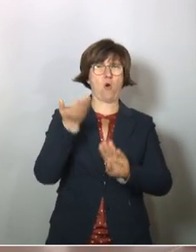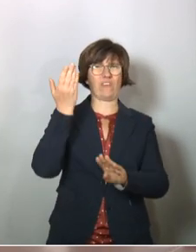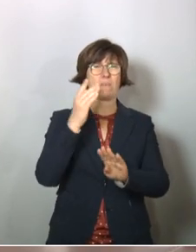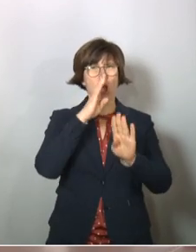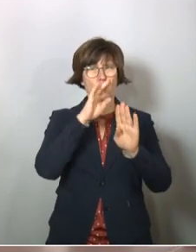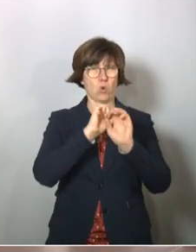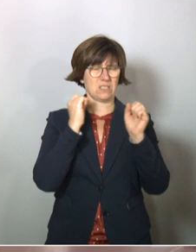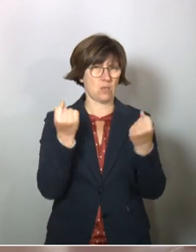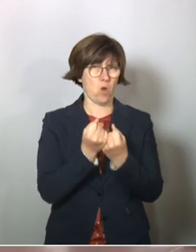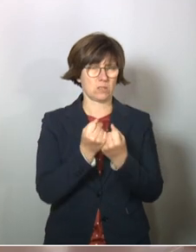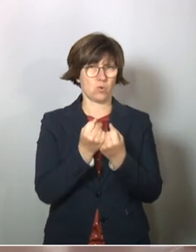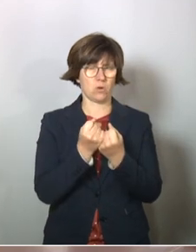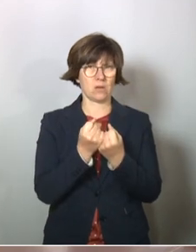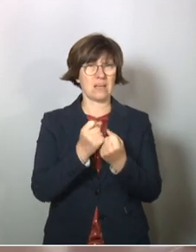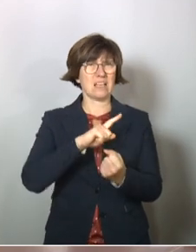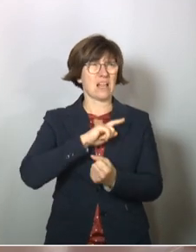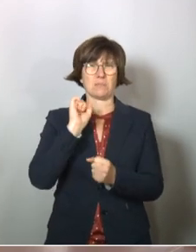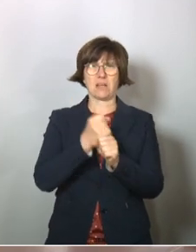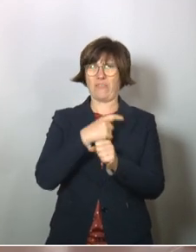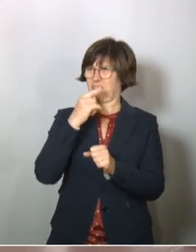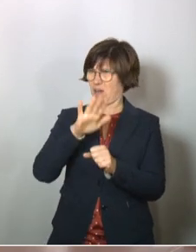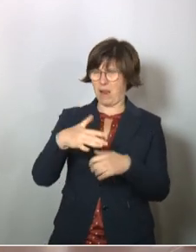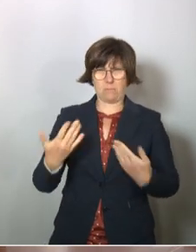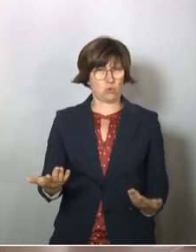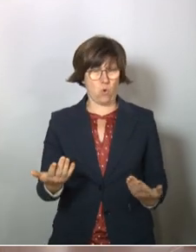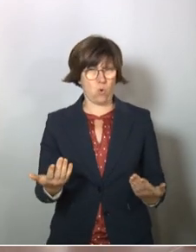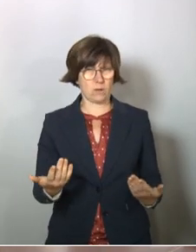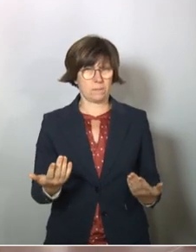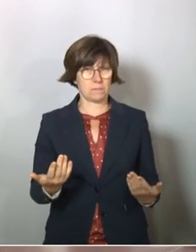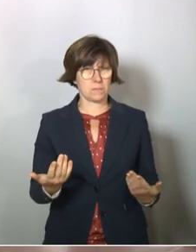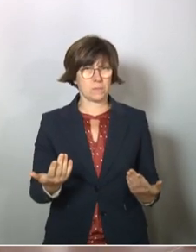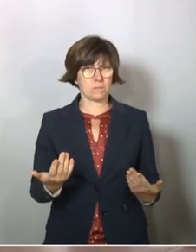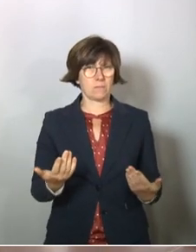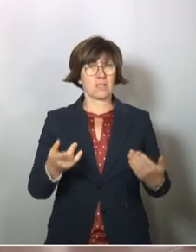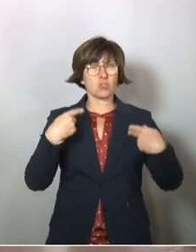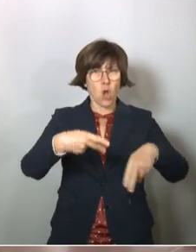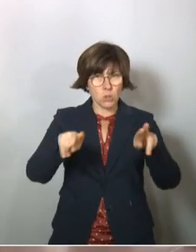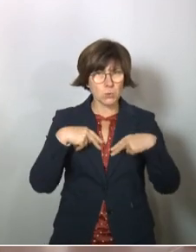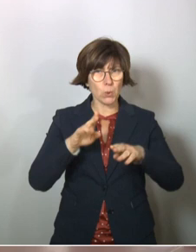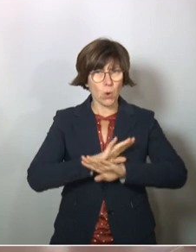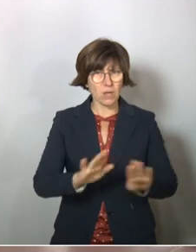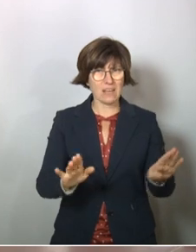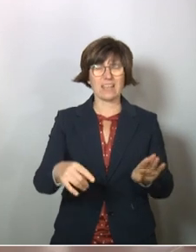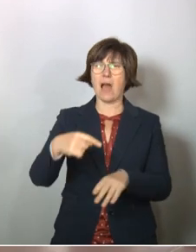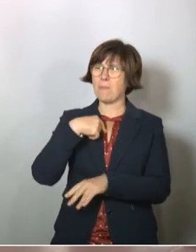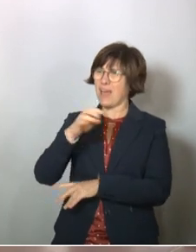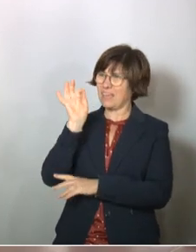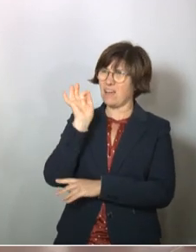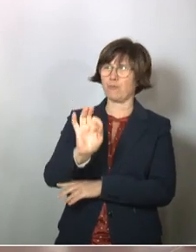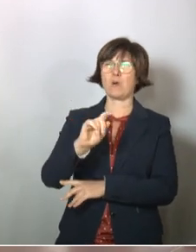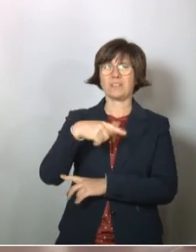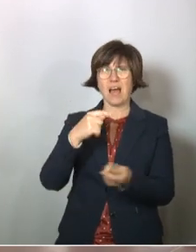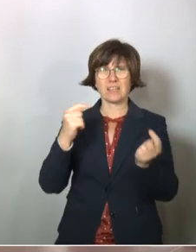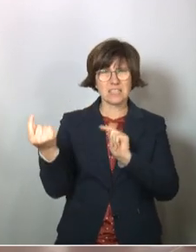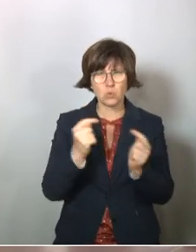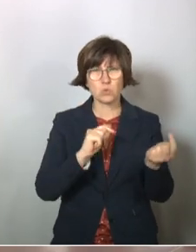in der Not. Da kann ich auch nicht sagen, es muss so bleiben. Sollen Sie es zurücknehmen? Aber ich bin dafür, dass wir dann darüber